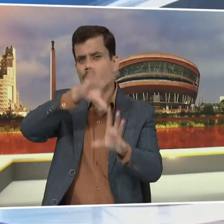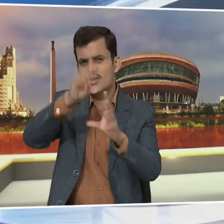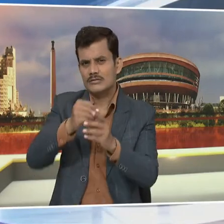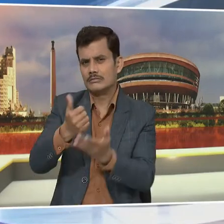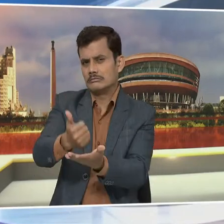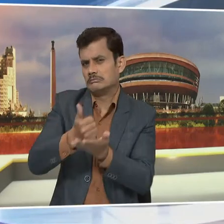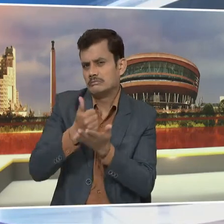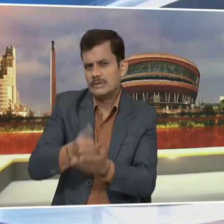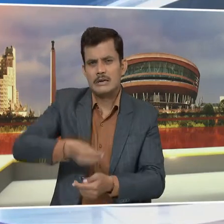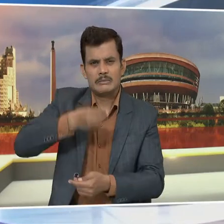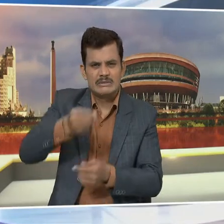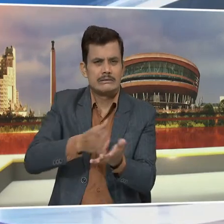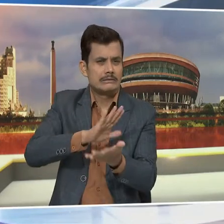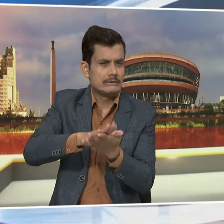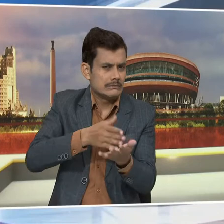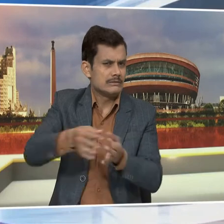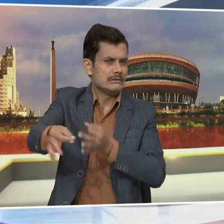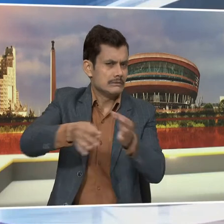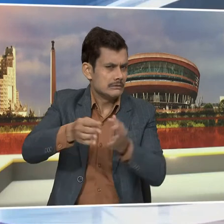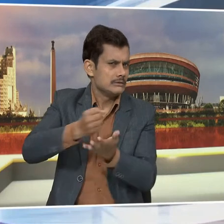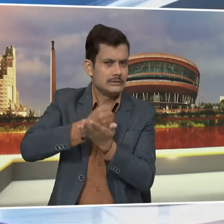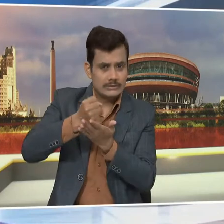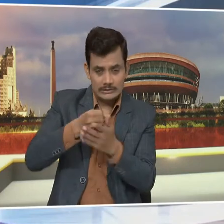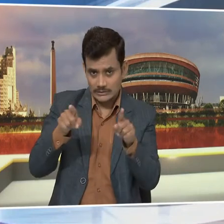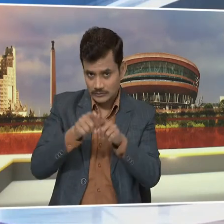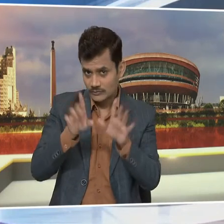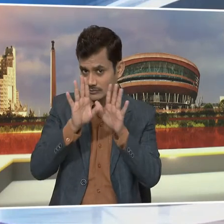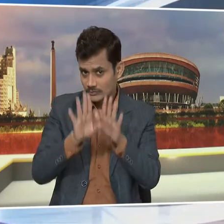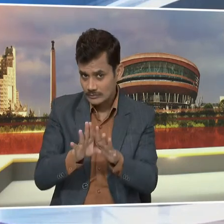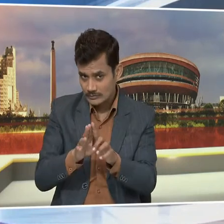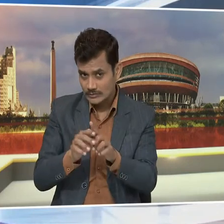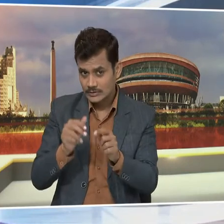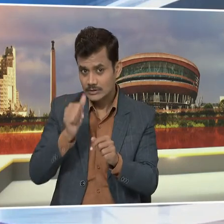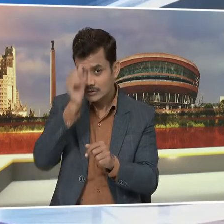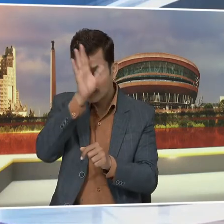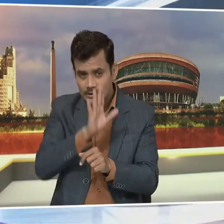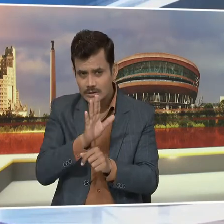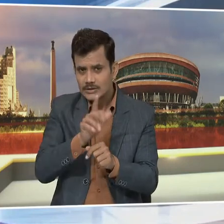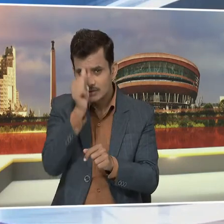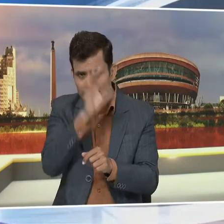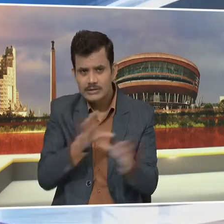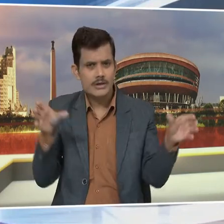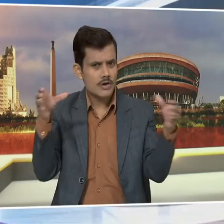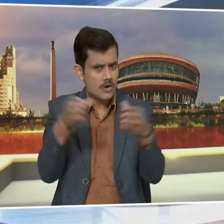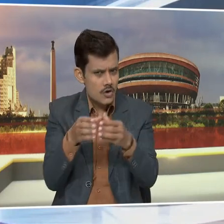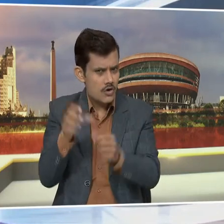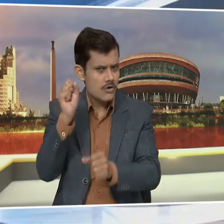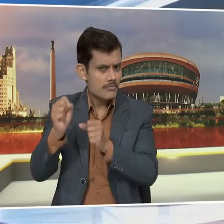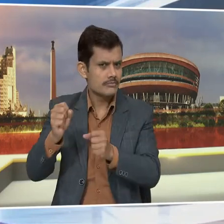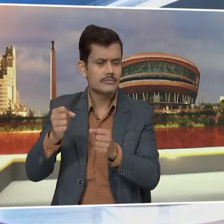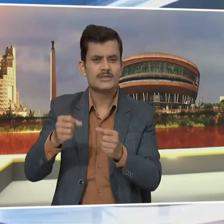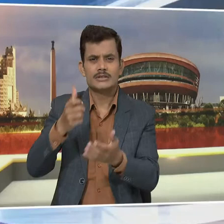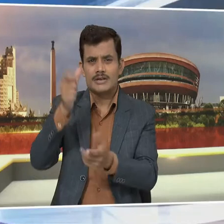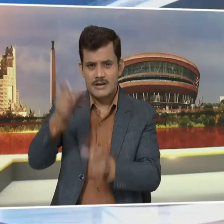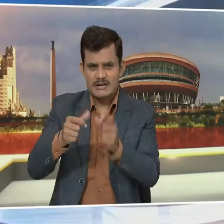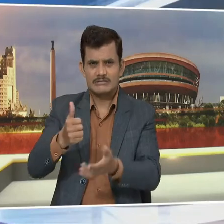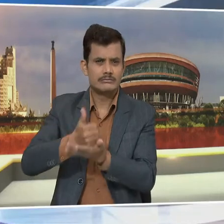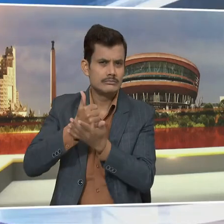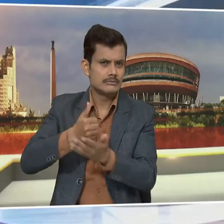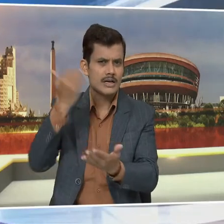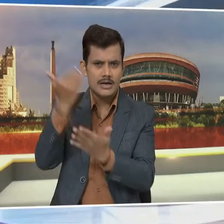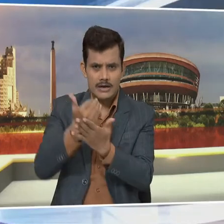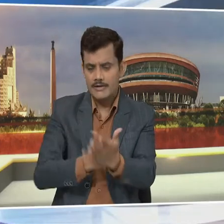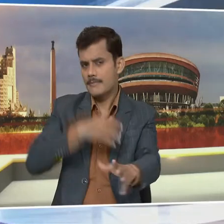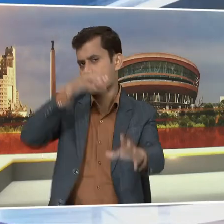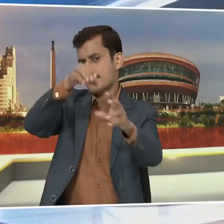अपने पक्ष में करने का भर सक प्रियास किया राजनेतिक दलों के नेता अपनी पार्टी के उमीद्वारों के लिए प्रचार अभ्यान में शामिल